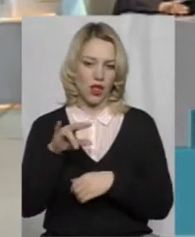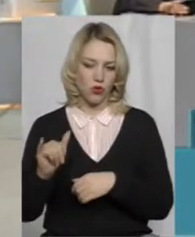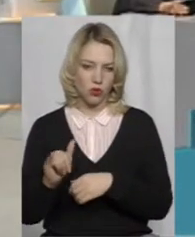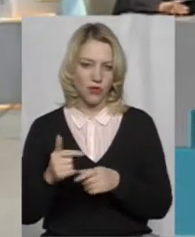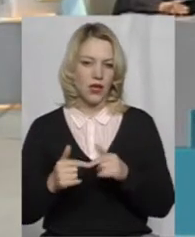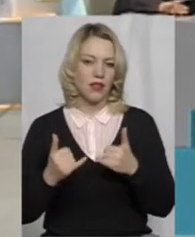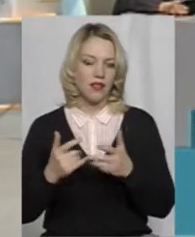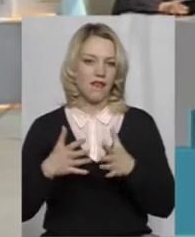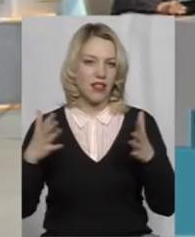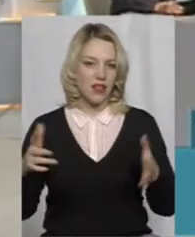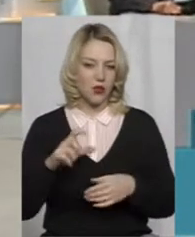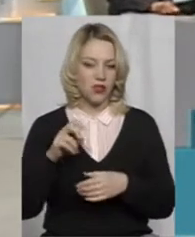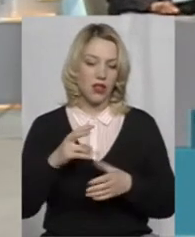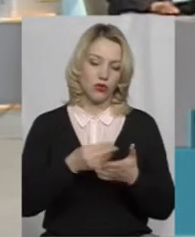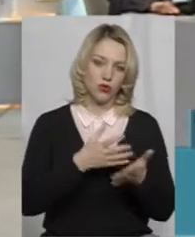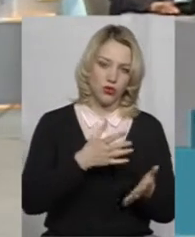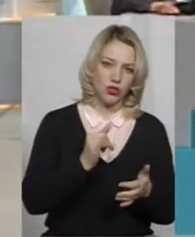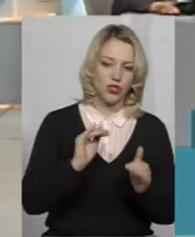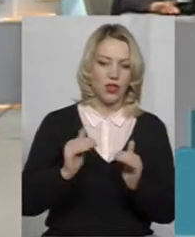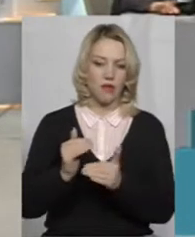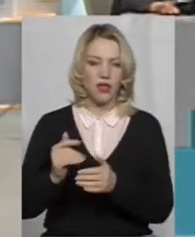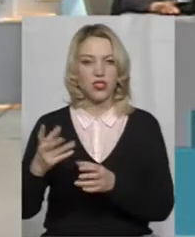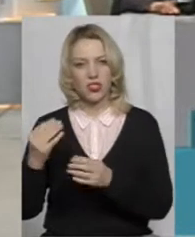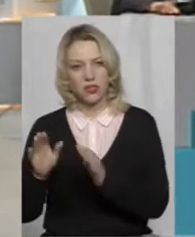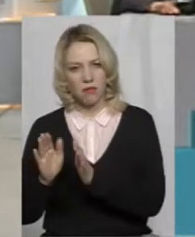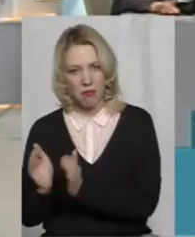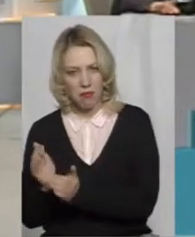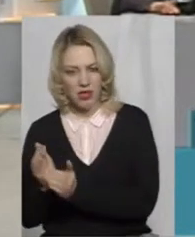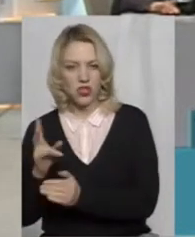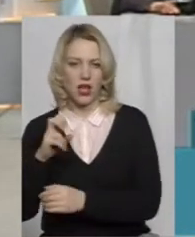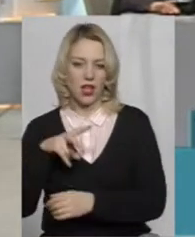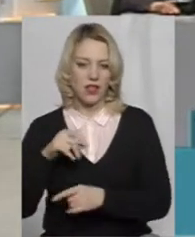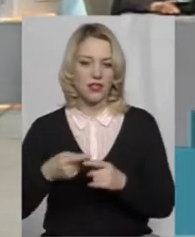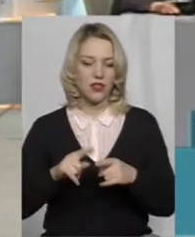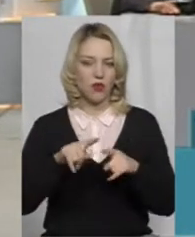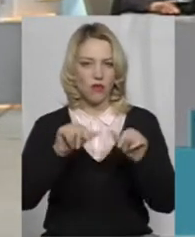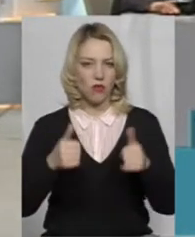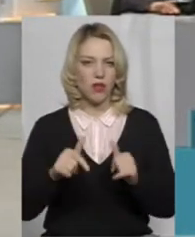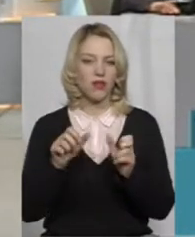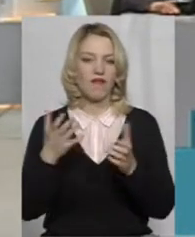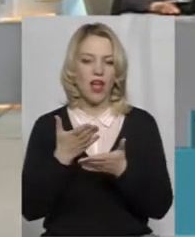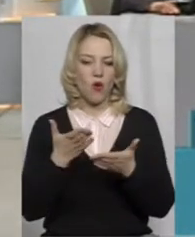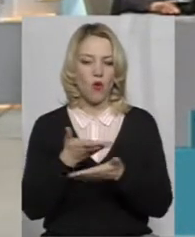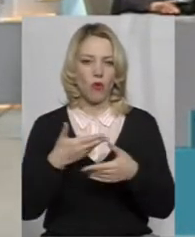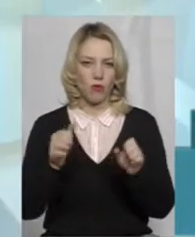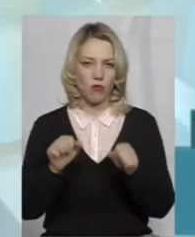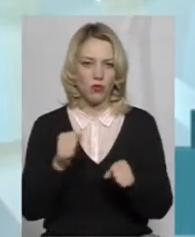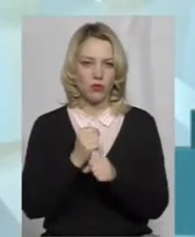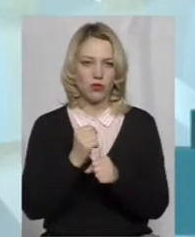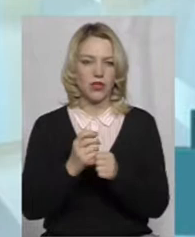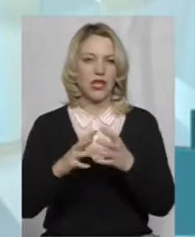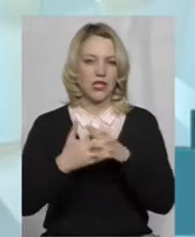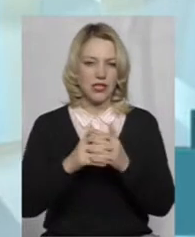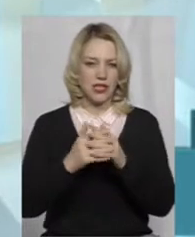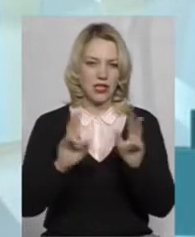Ну, для великих кінозалів дорожче, для маленьких – поменьше. Але це той формат, в якому ми можемо працювати навіть з селищним